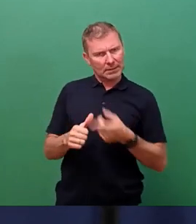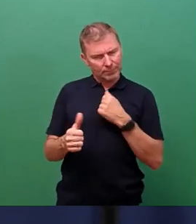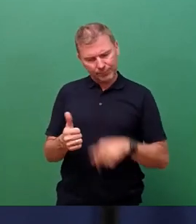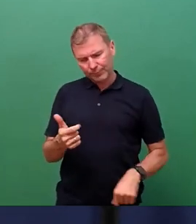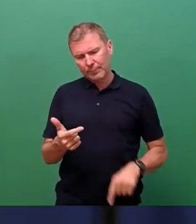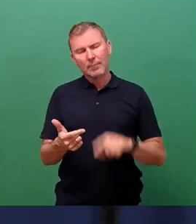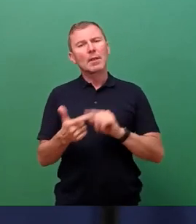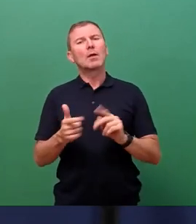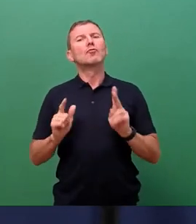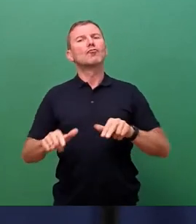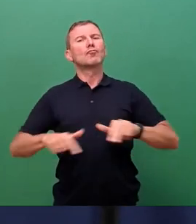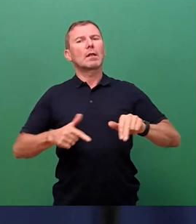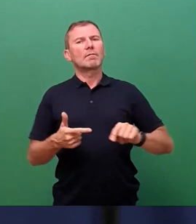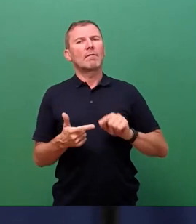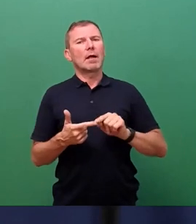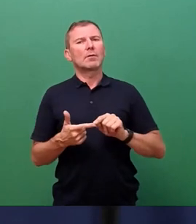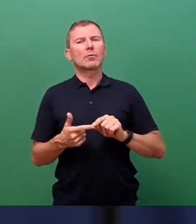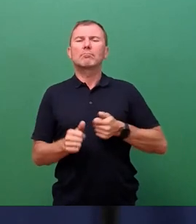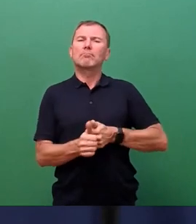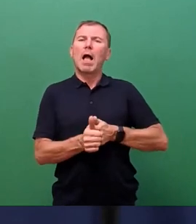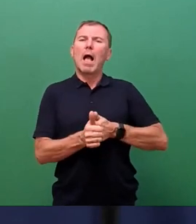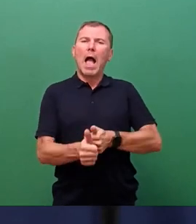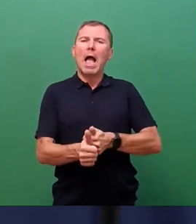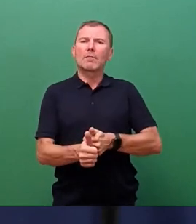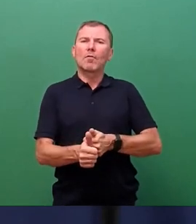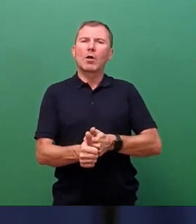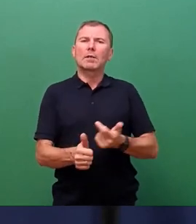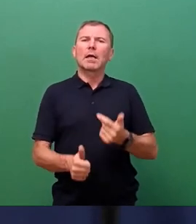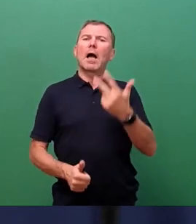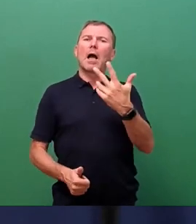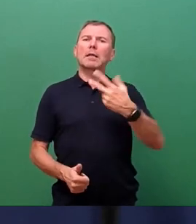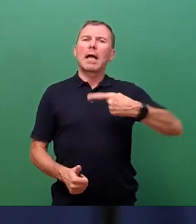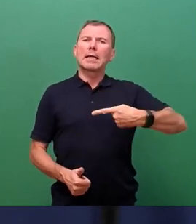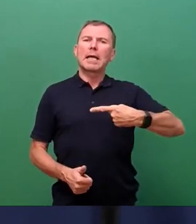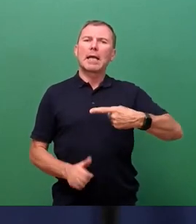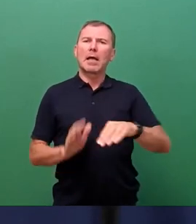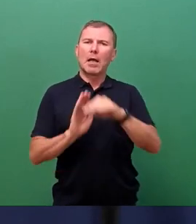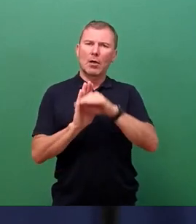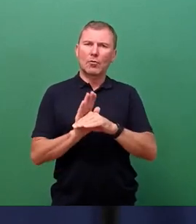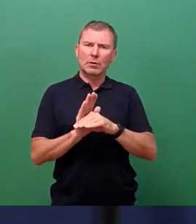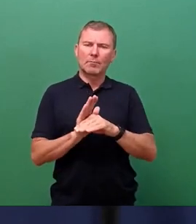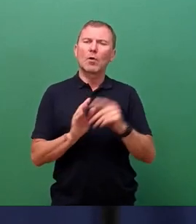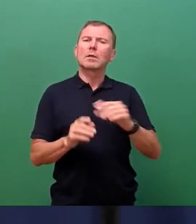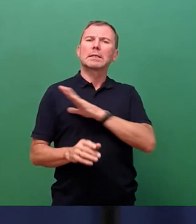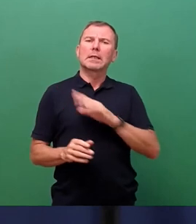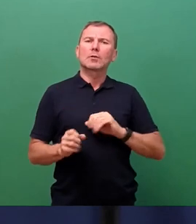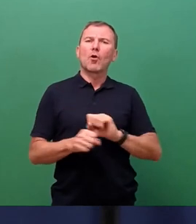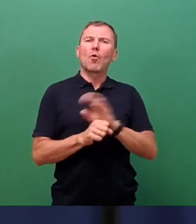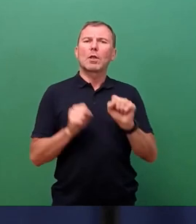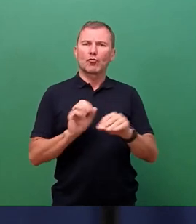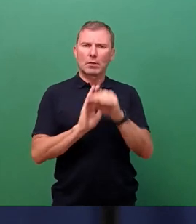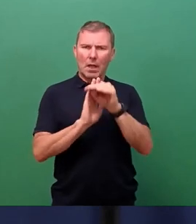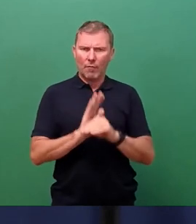Stadtverwaltung die Einhaltung des gebotenen 3G-Konzepts und der Sächsischen Corona-Schutzverordnung beim diesjährigen